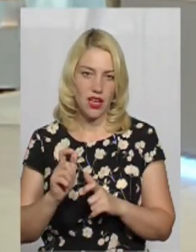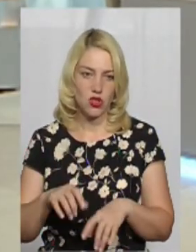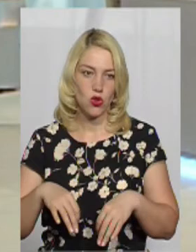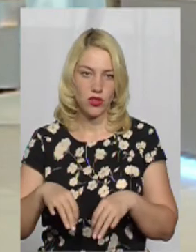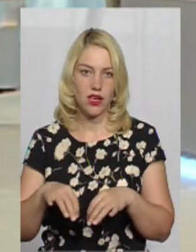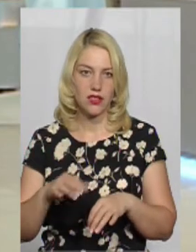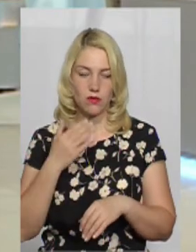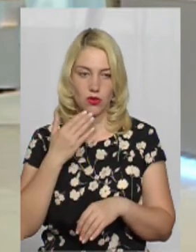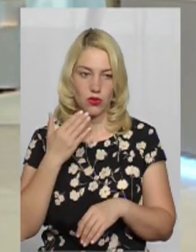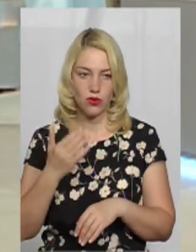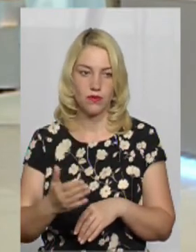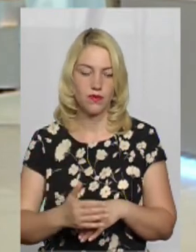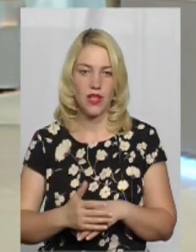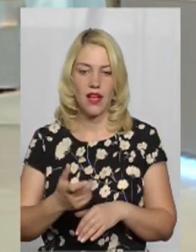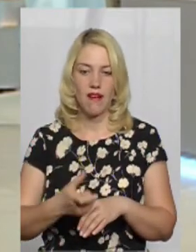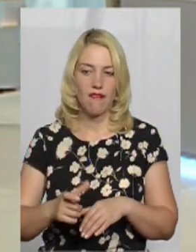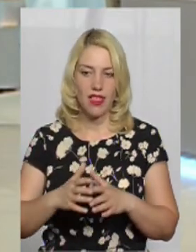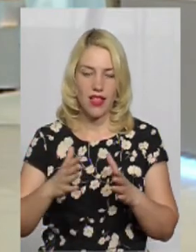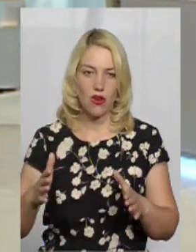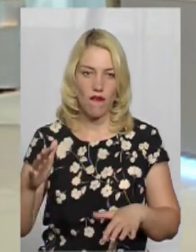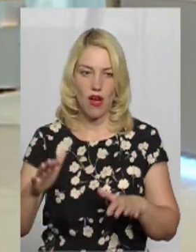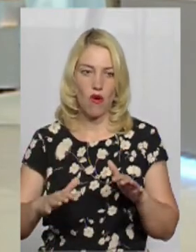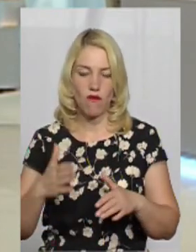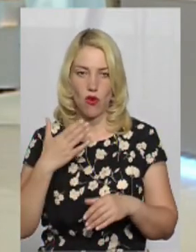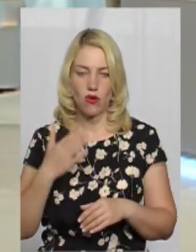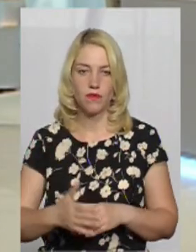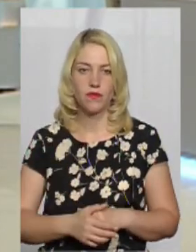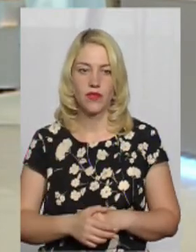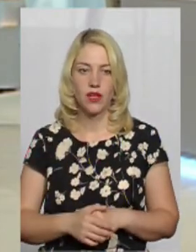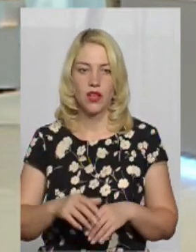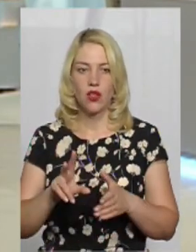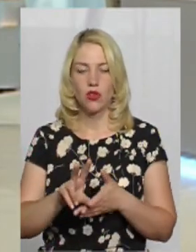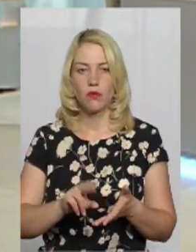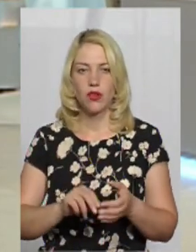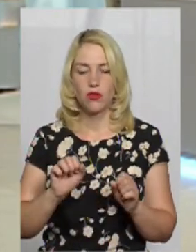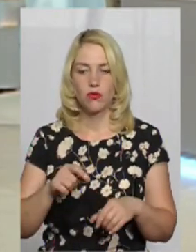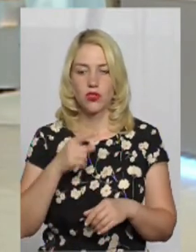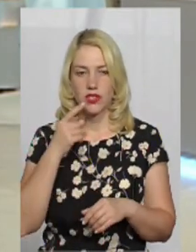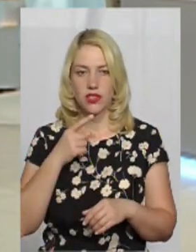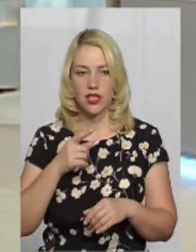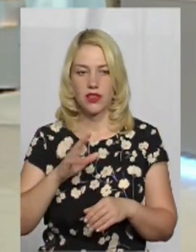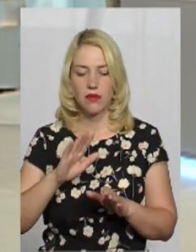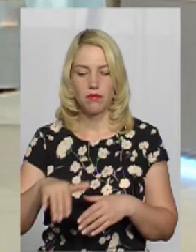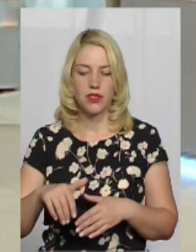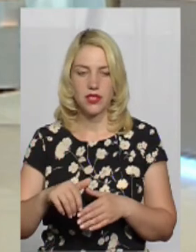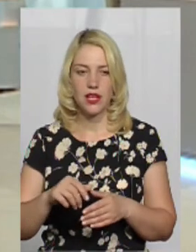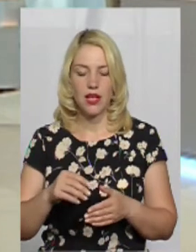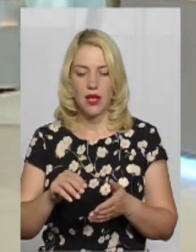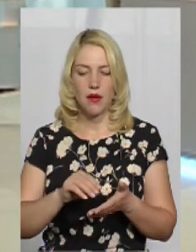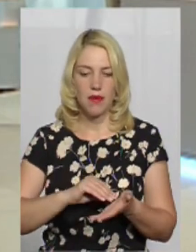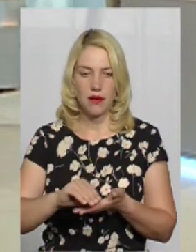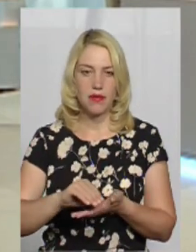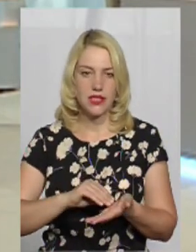чи як його назвати, великовагового? До прикладу, можу сказати, після спілкування з нашими польськими